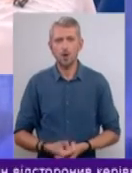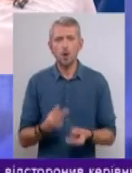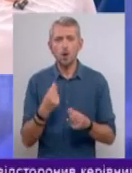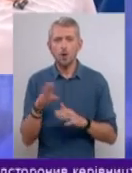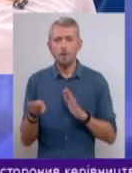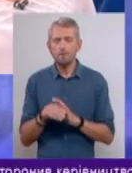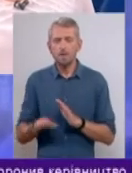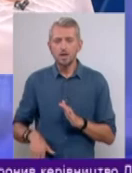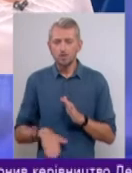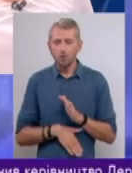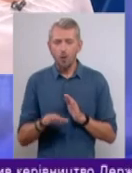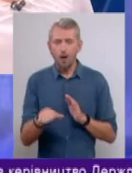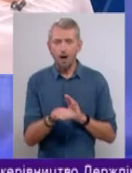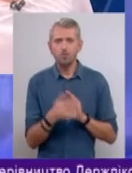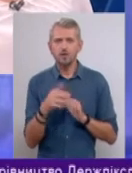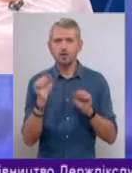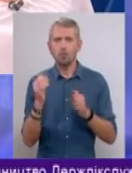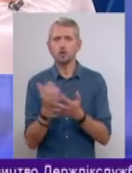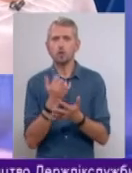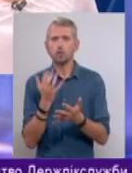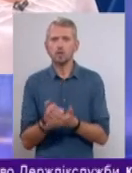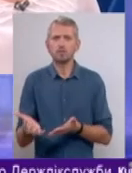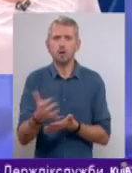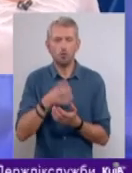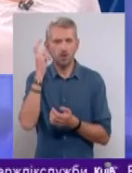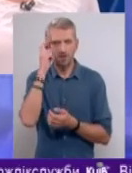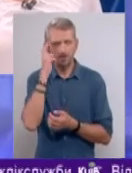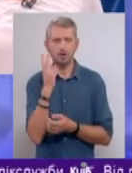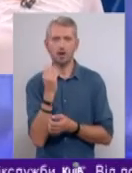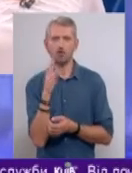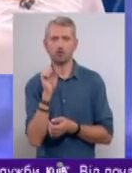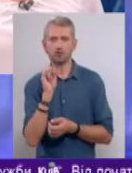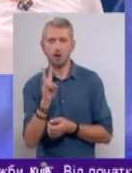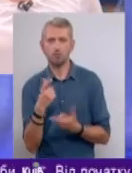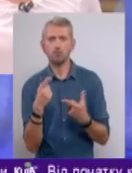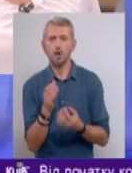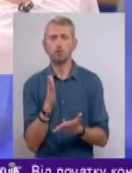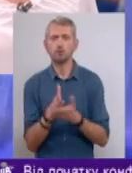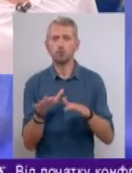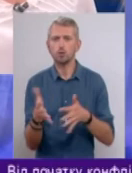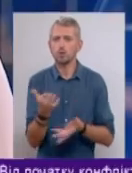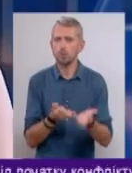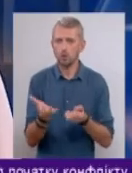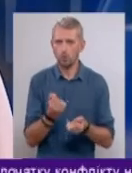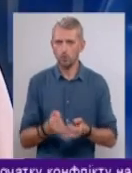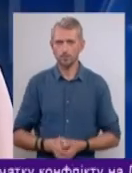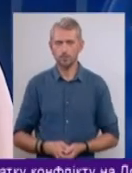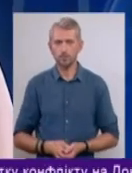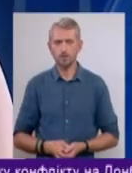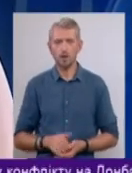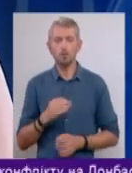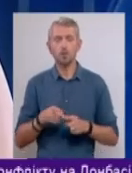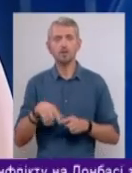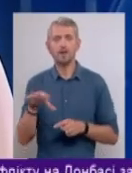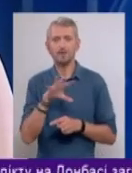Гроші під ногами. Скільки можна заробити, збираючи київські каштани? І де розташовані пункти прийому? Отже, про